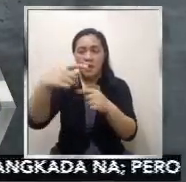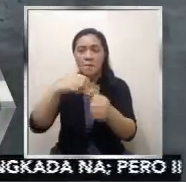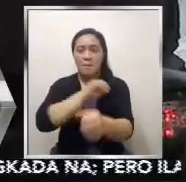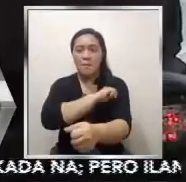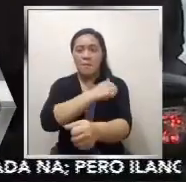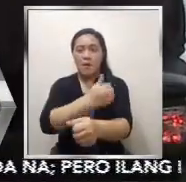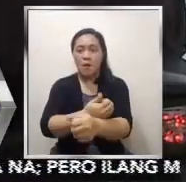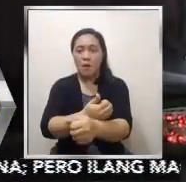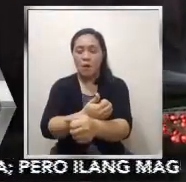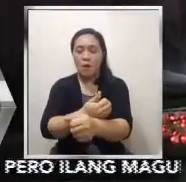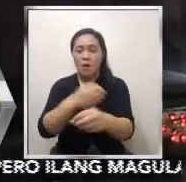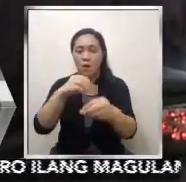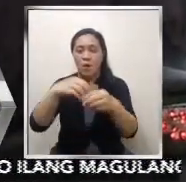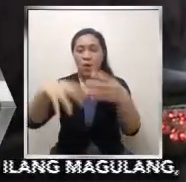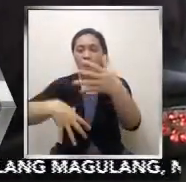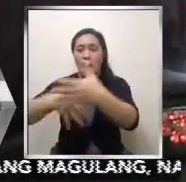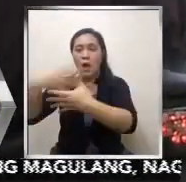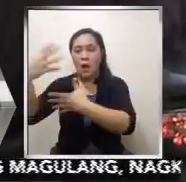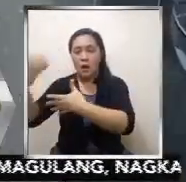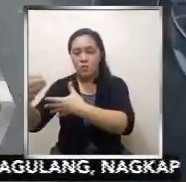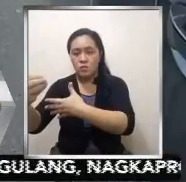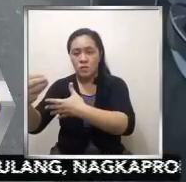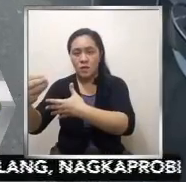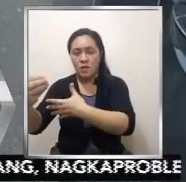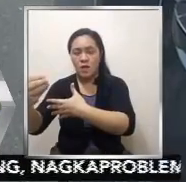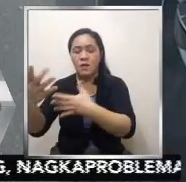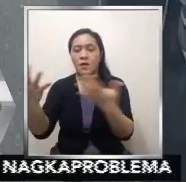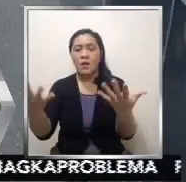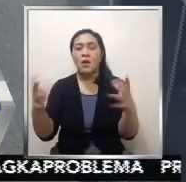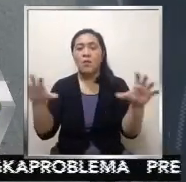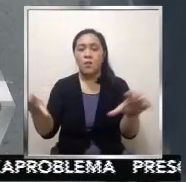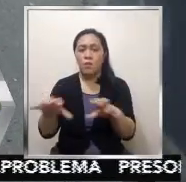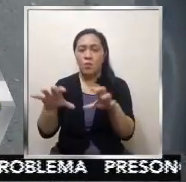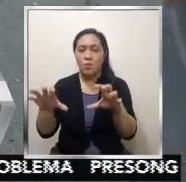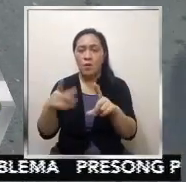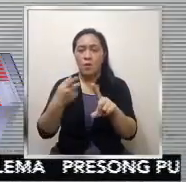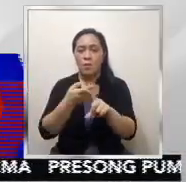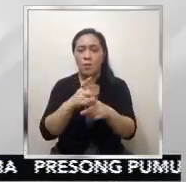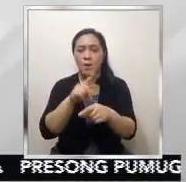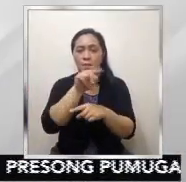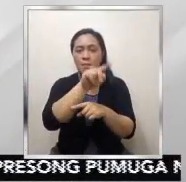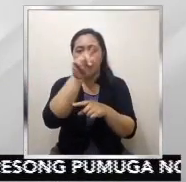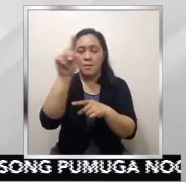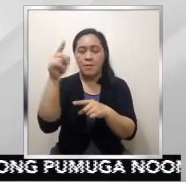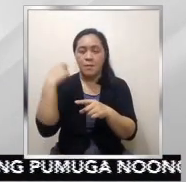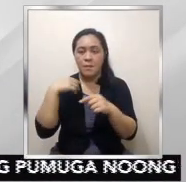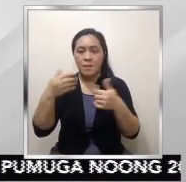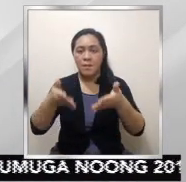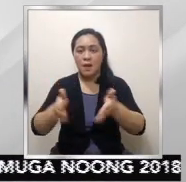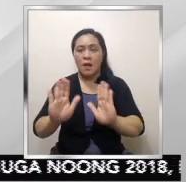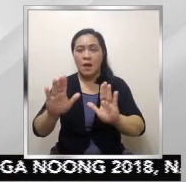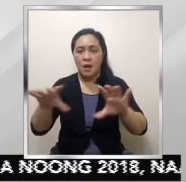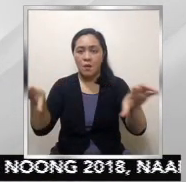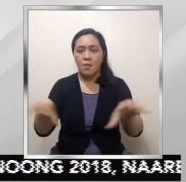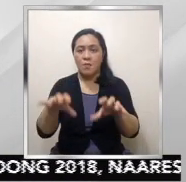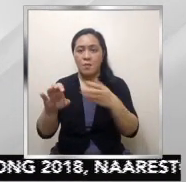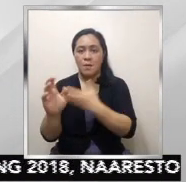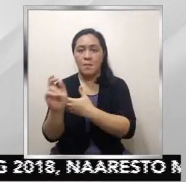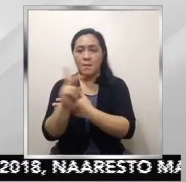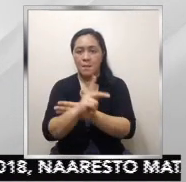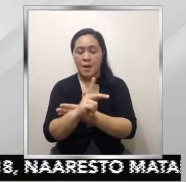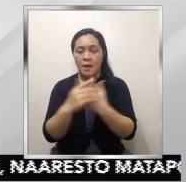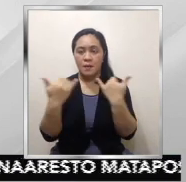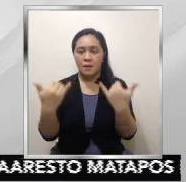o APOR. Ito yung mga manggagawa sa mga industriyang pinayagan na mag-operate sa GCQ. Yung mga biyahe po na tatawid